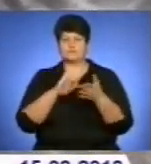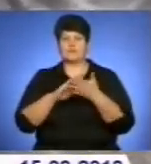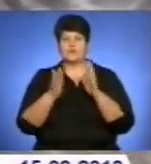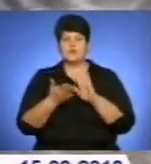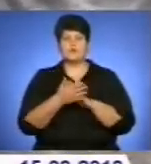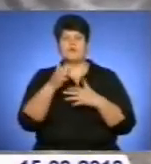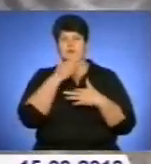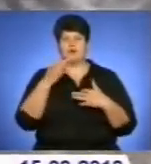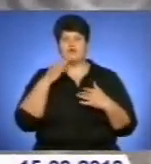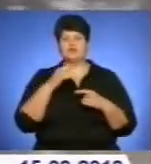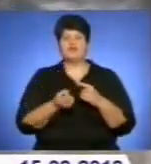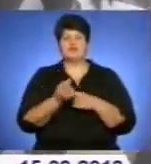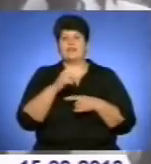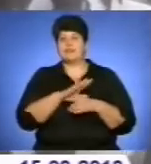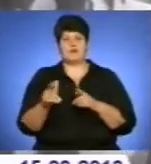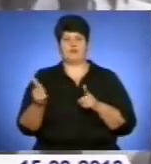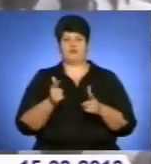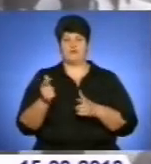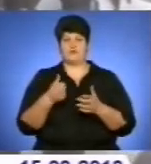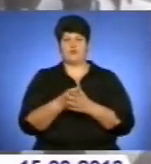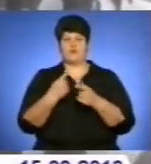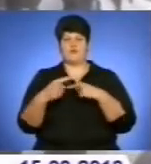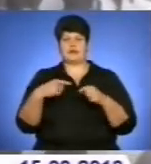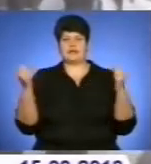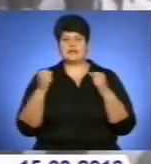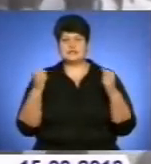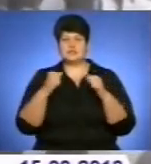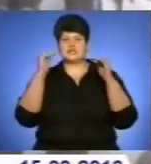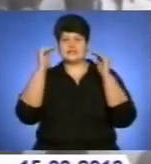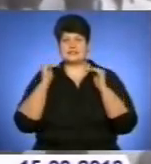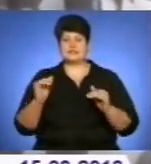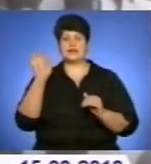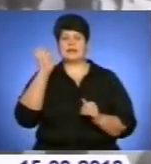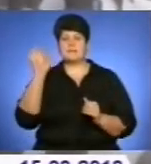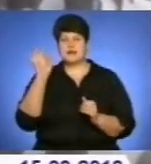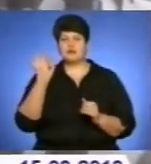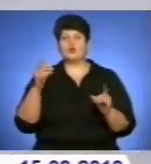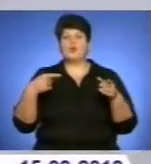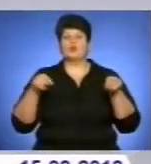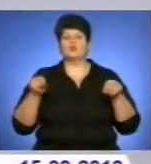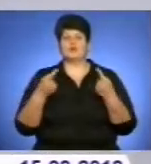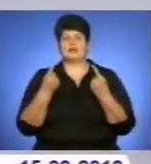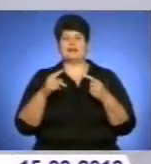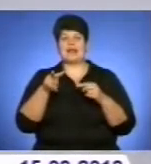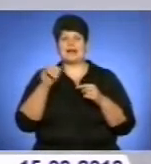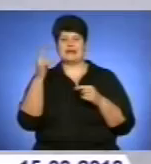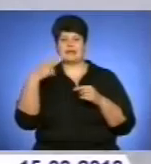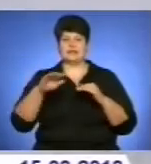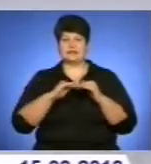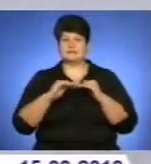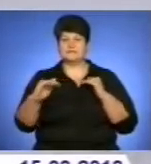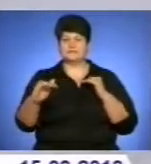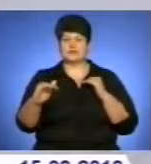паралізувала мало не усю Європу, дісталася і Тернопілля. Незважаючи на те, що водіїв та інших учасників дорожнього руху неодноразово повідомляли про